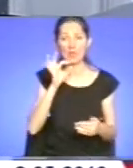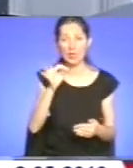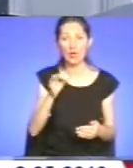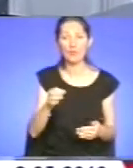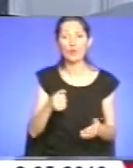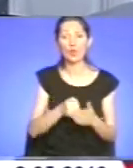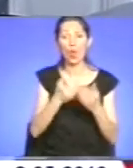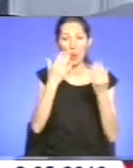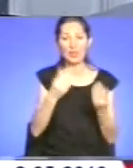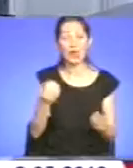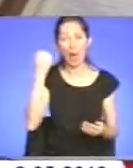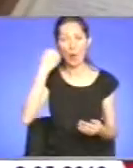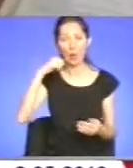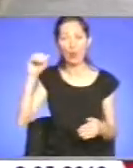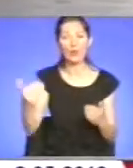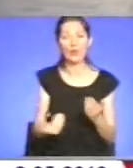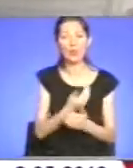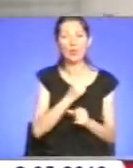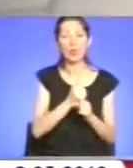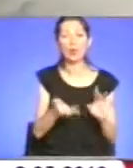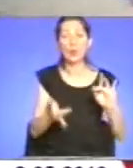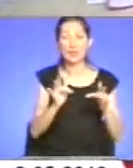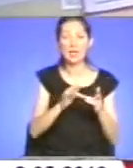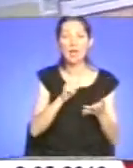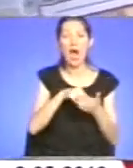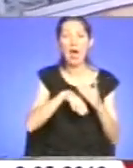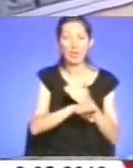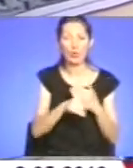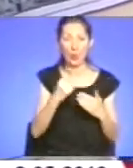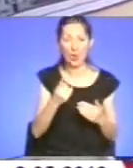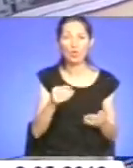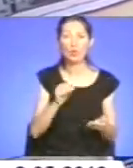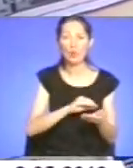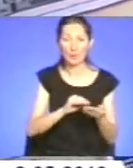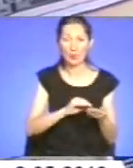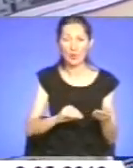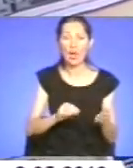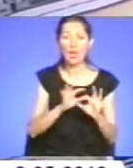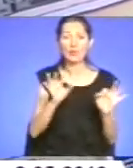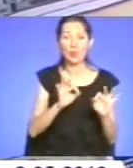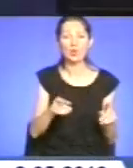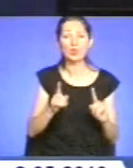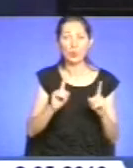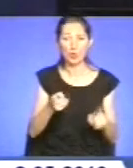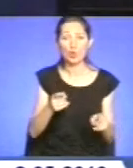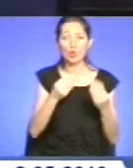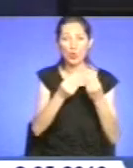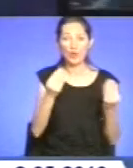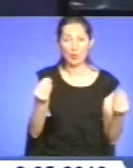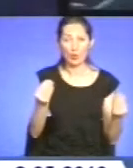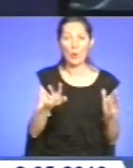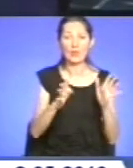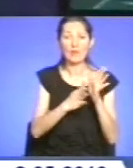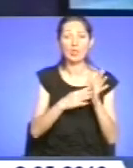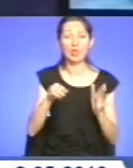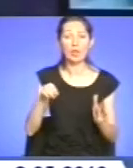відновили роботу сайту архіву і першою у ньому помістили інформацію про діючу виставку. 9